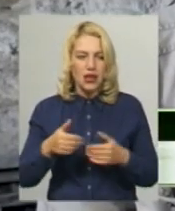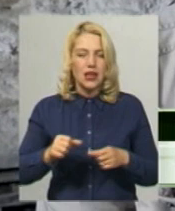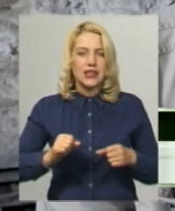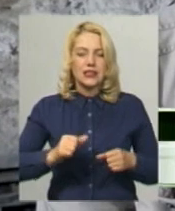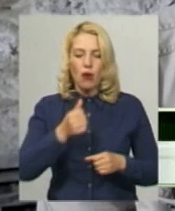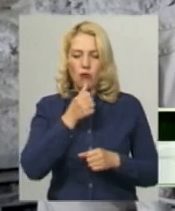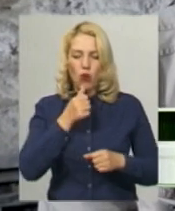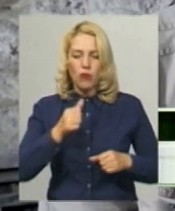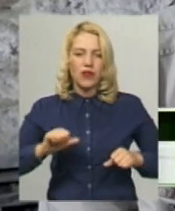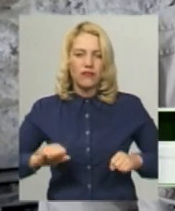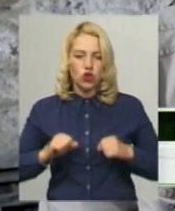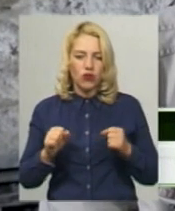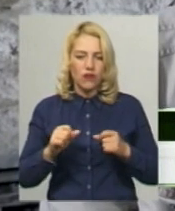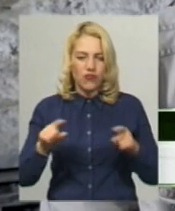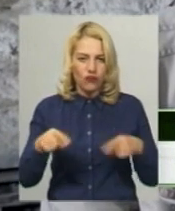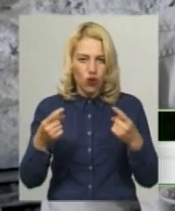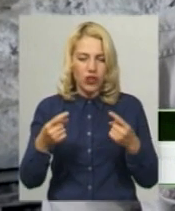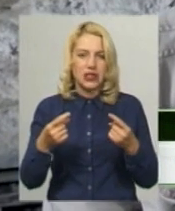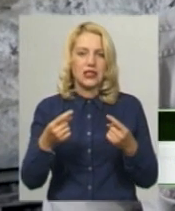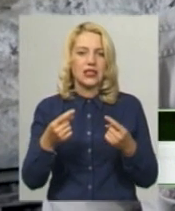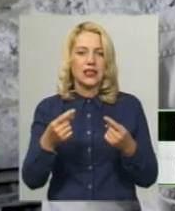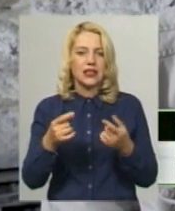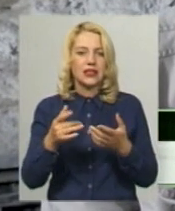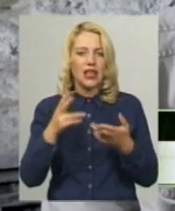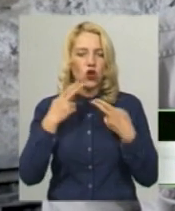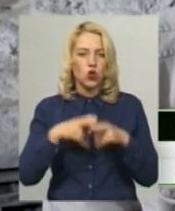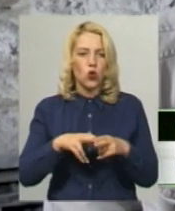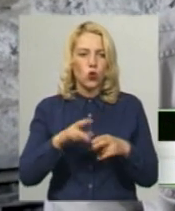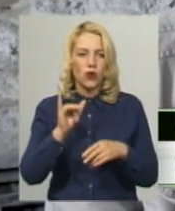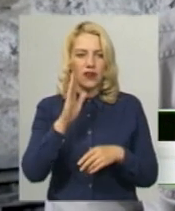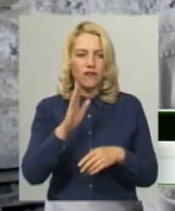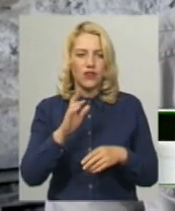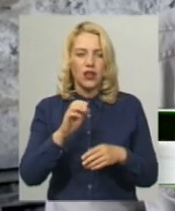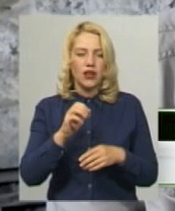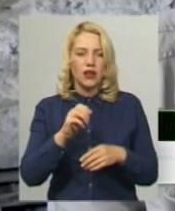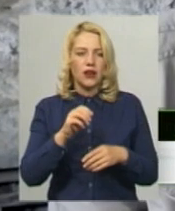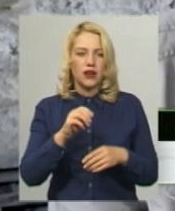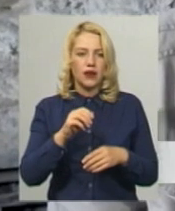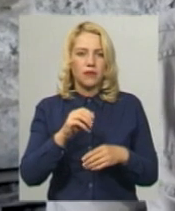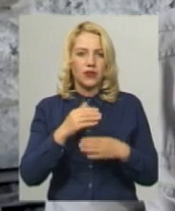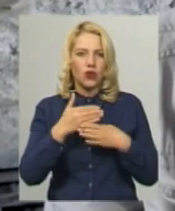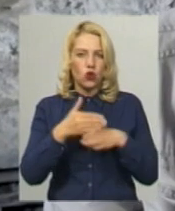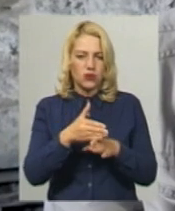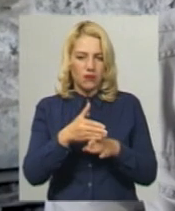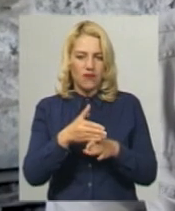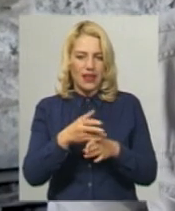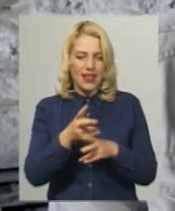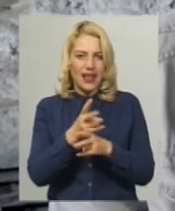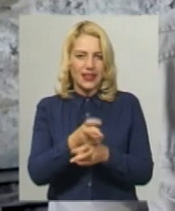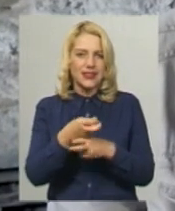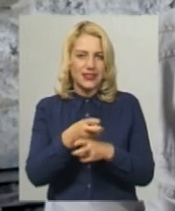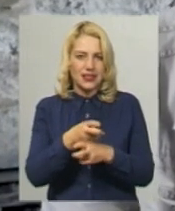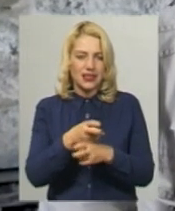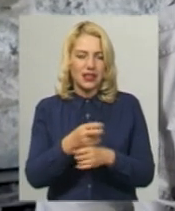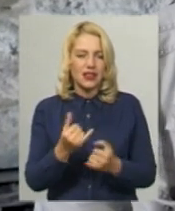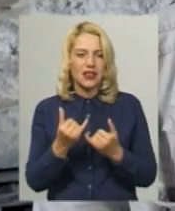технологію розбивання кістки. Для чого її